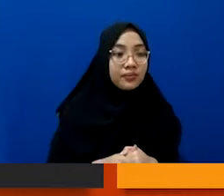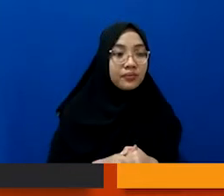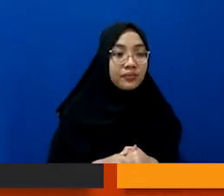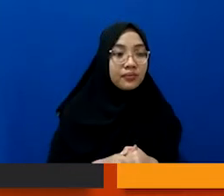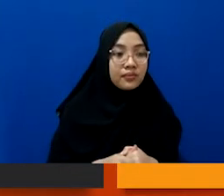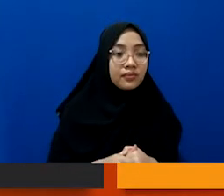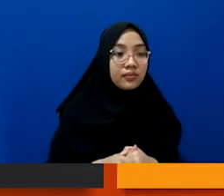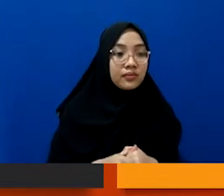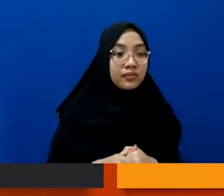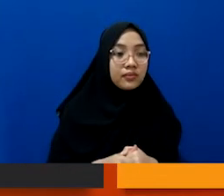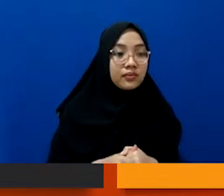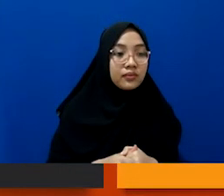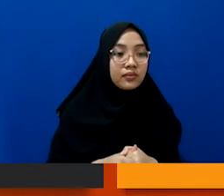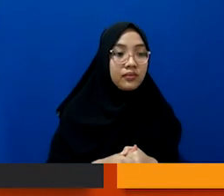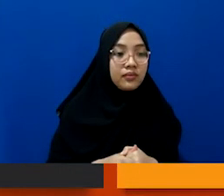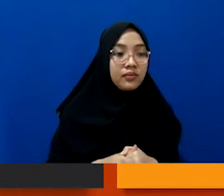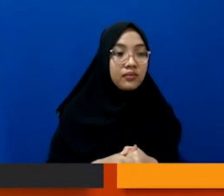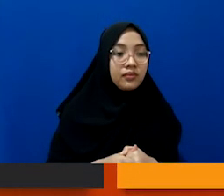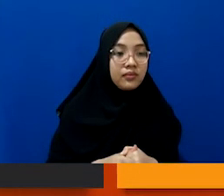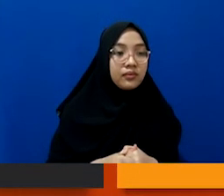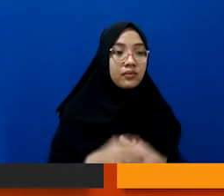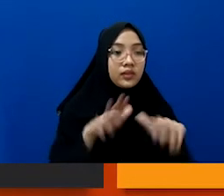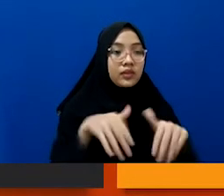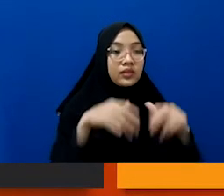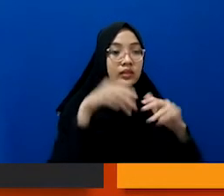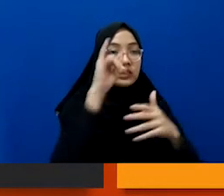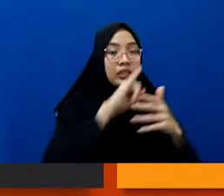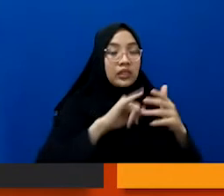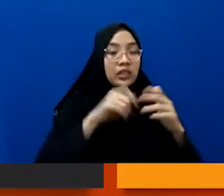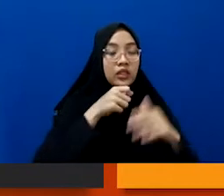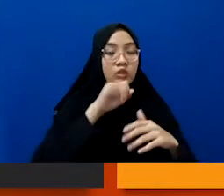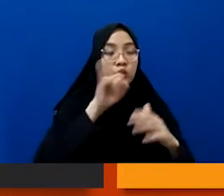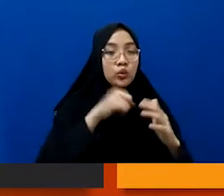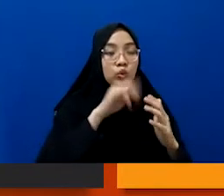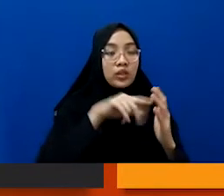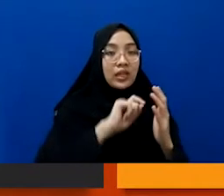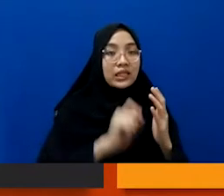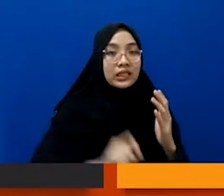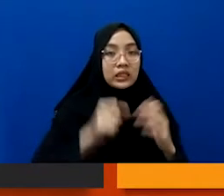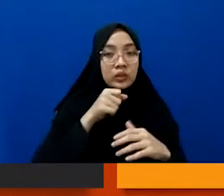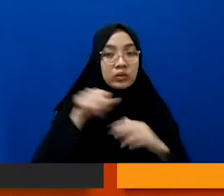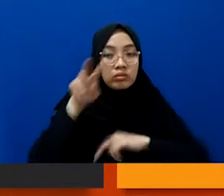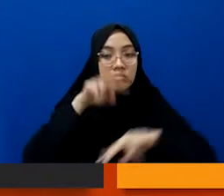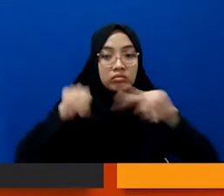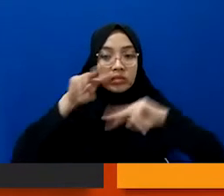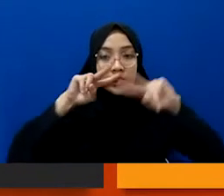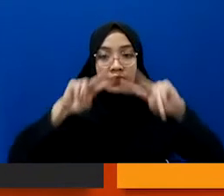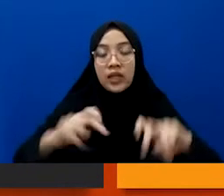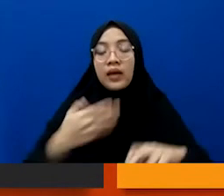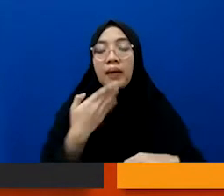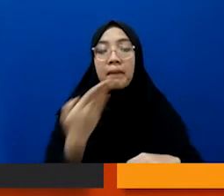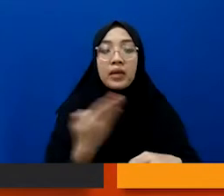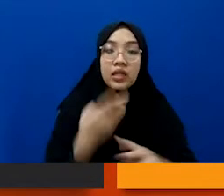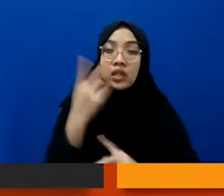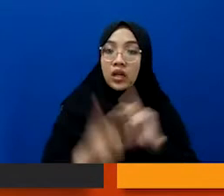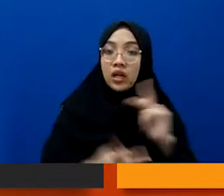Dalam sebuah karya jurnalistik untuk investigasi, itu memang biasanya kalau